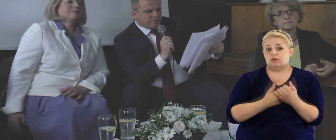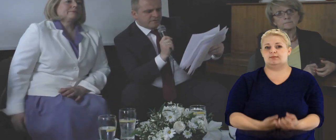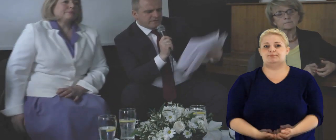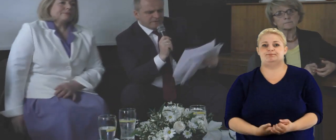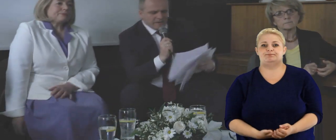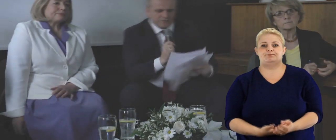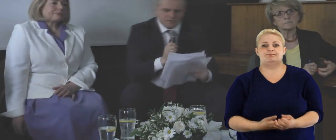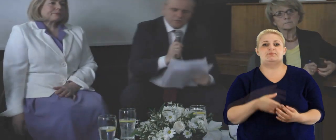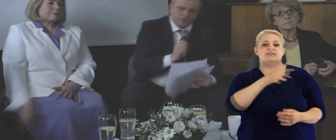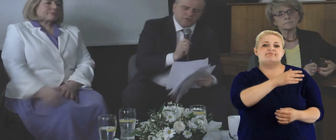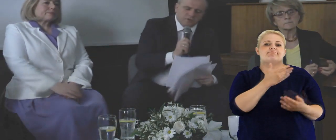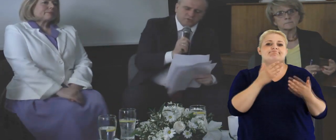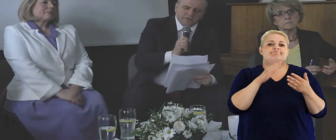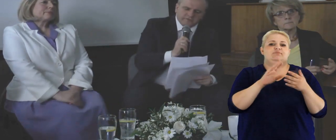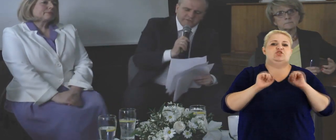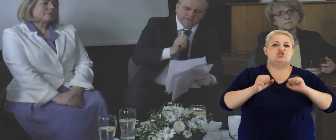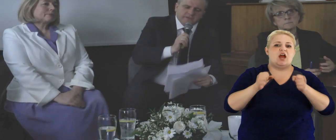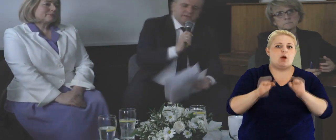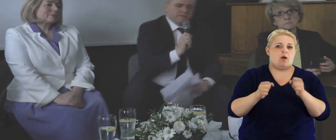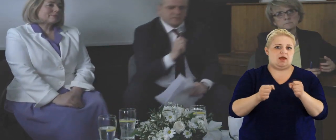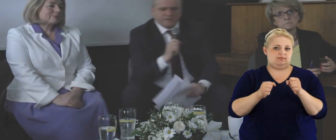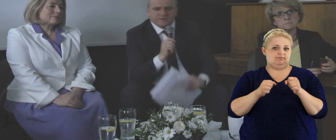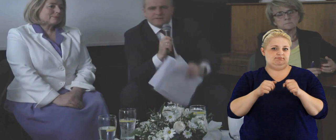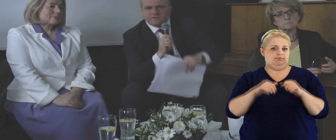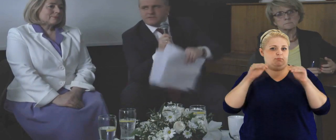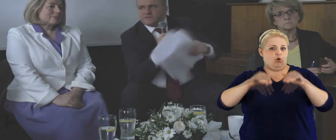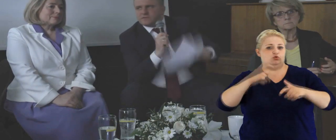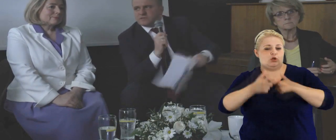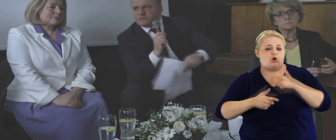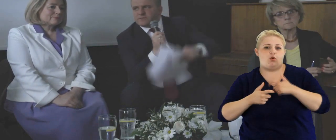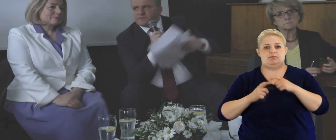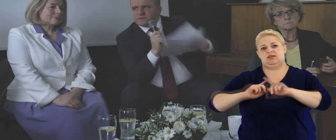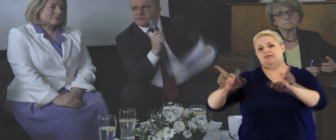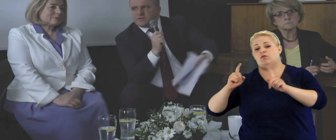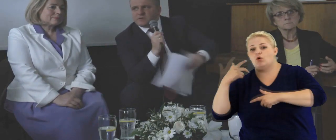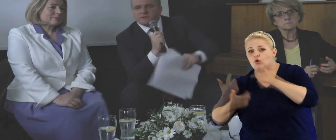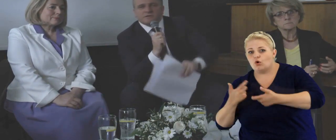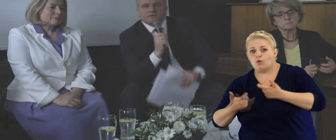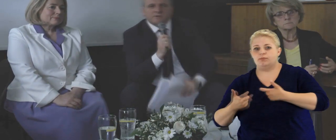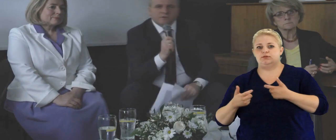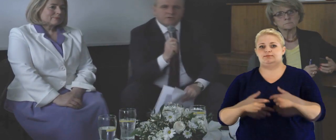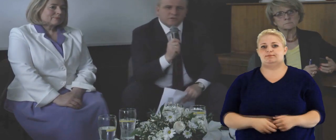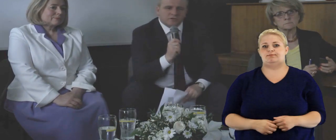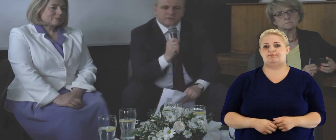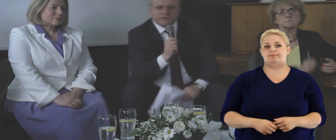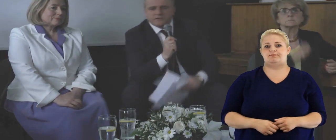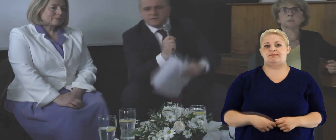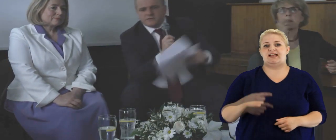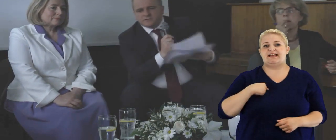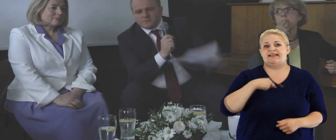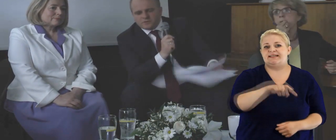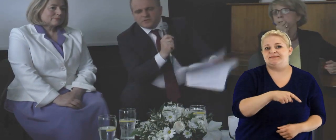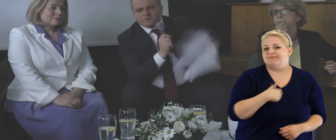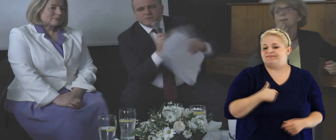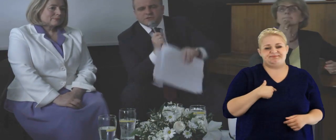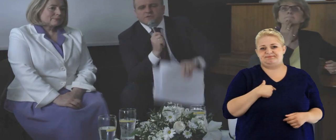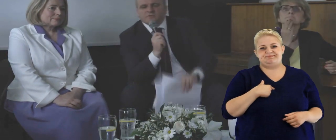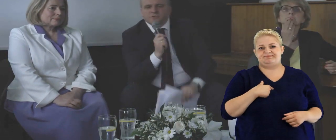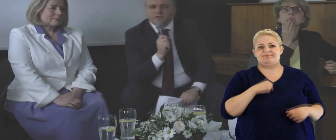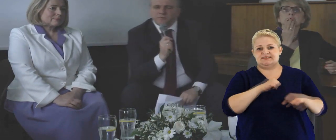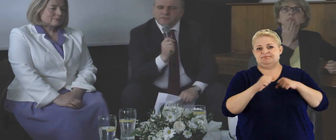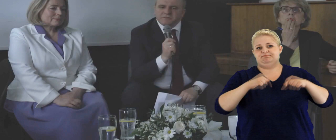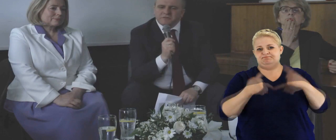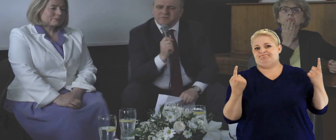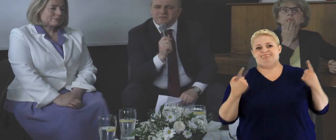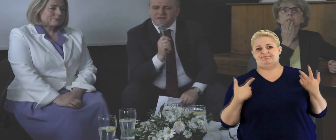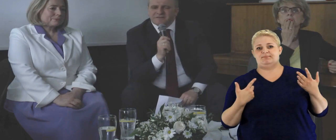definicje. Tak, tu są różne definicje. na przykład przez wykluczenie pewnych działań określone, co można robić, czego